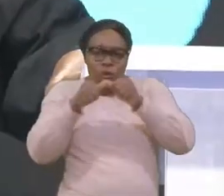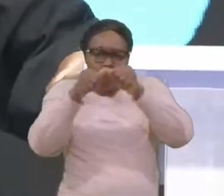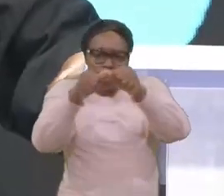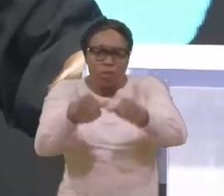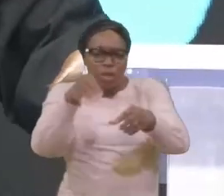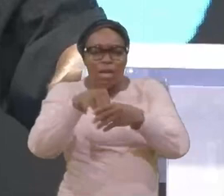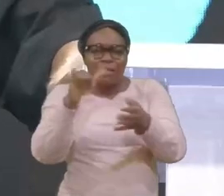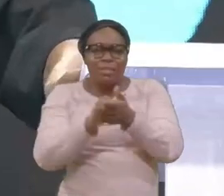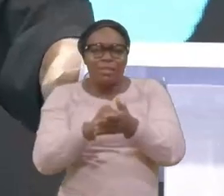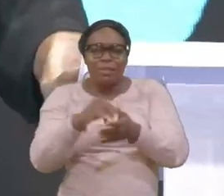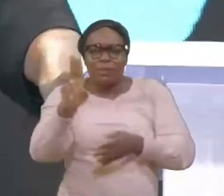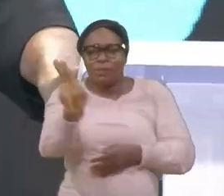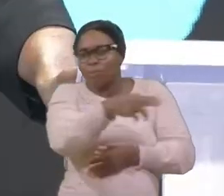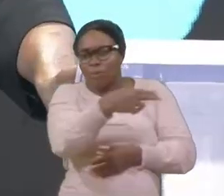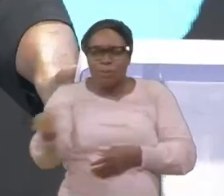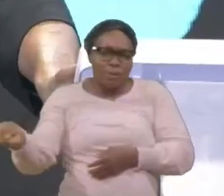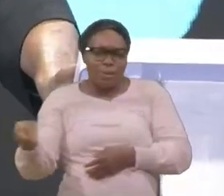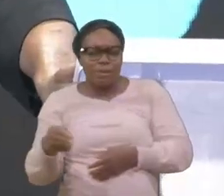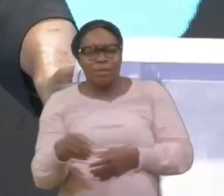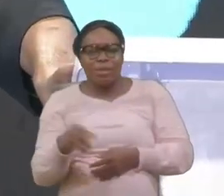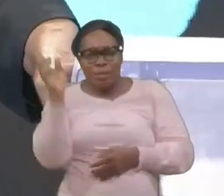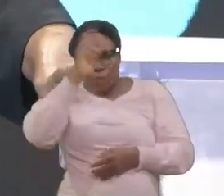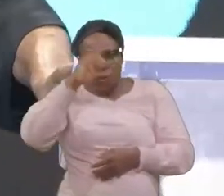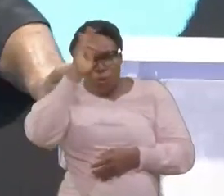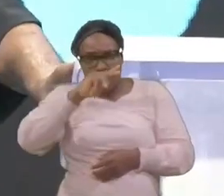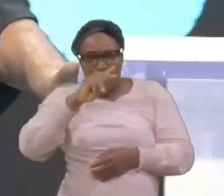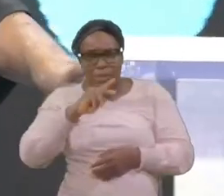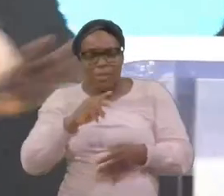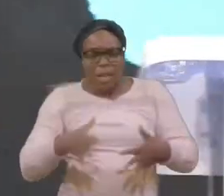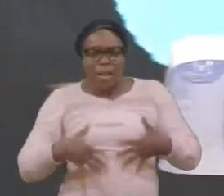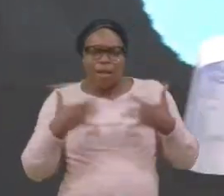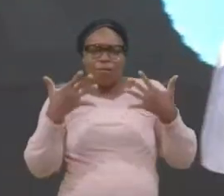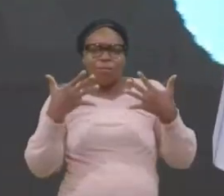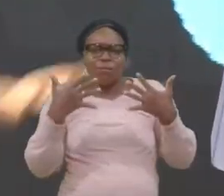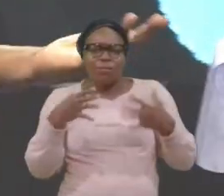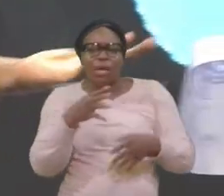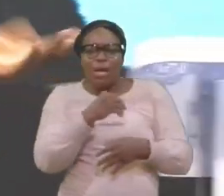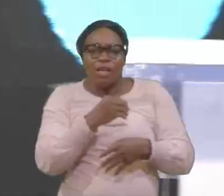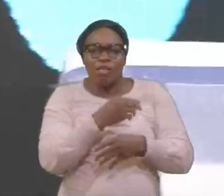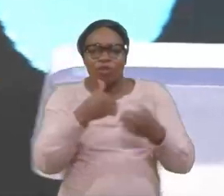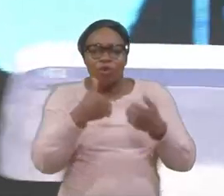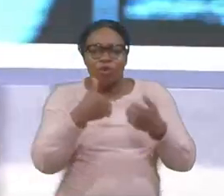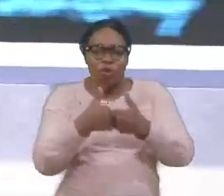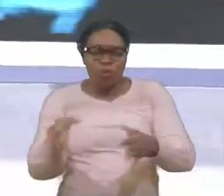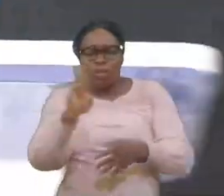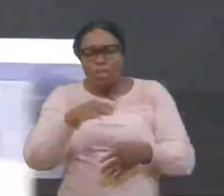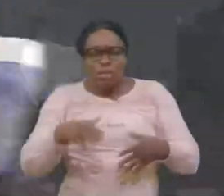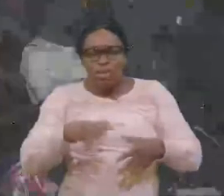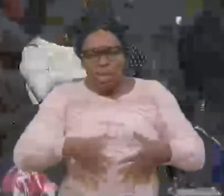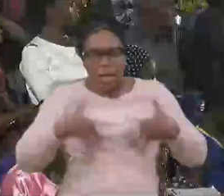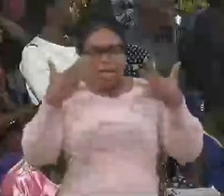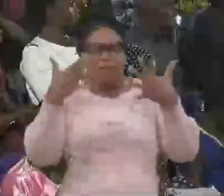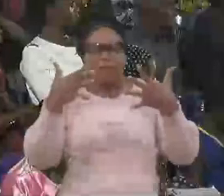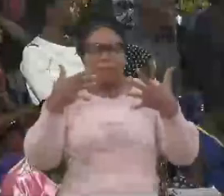et ils sont agités et ils sont insouciants dans la manière dont ils mènent leur vie